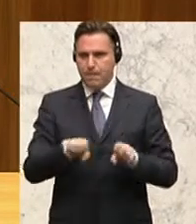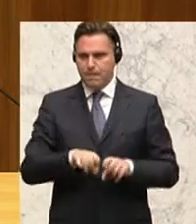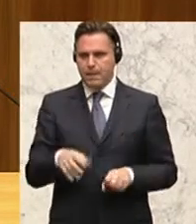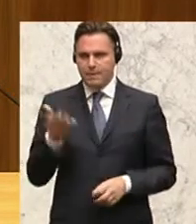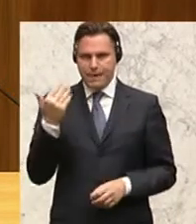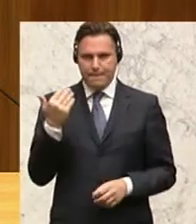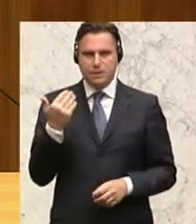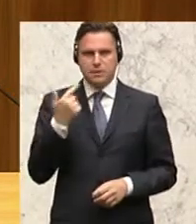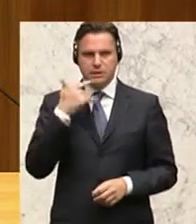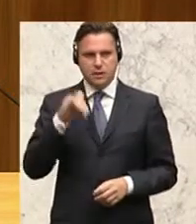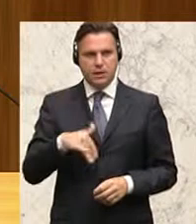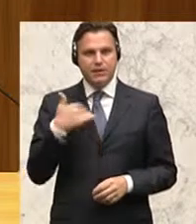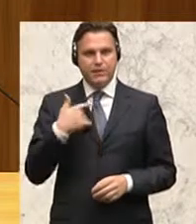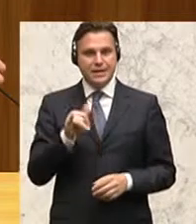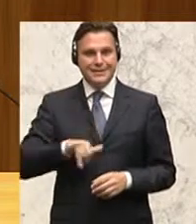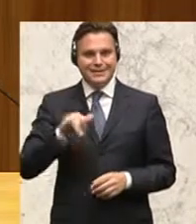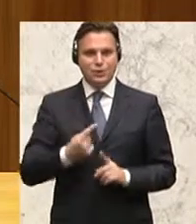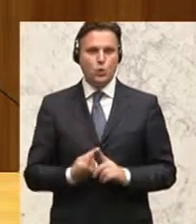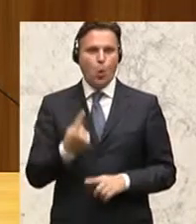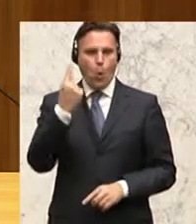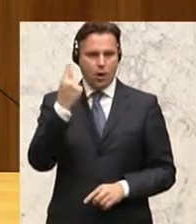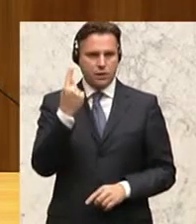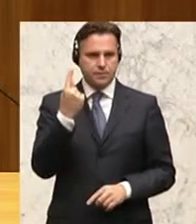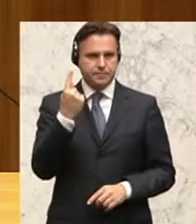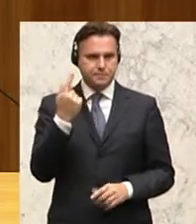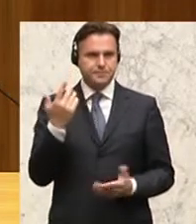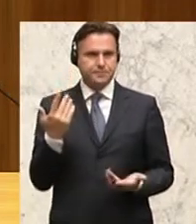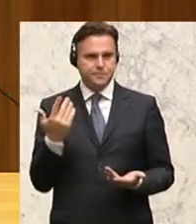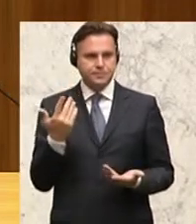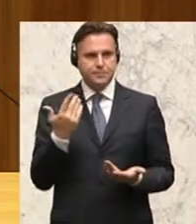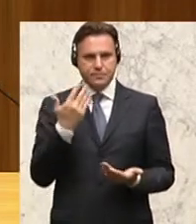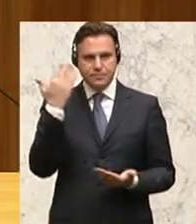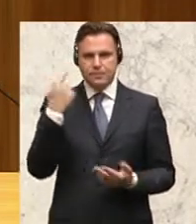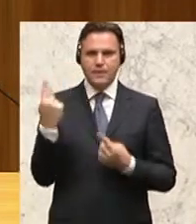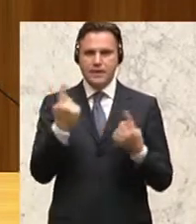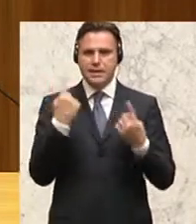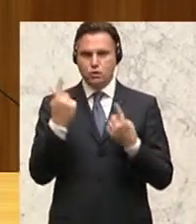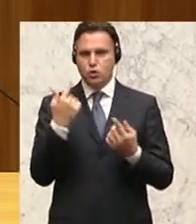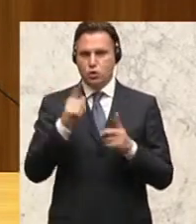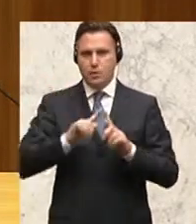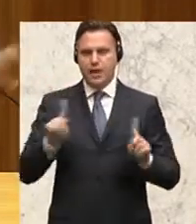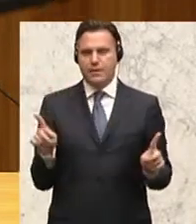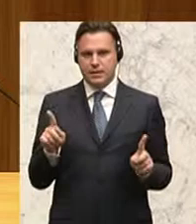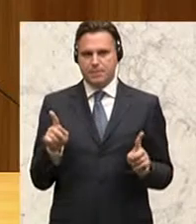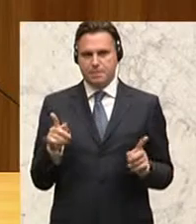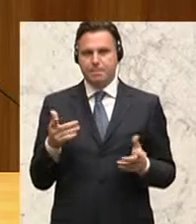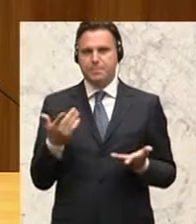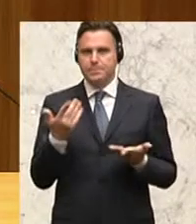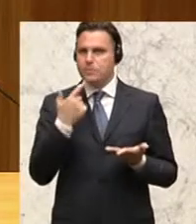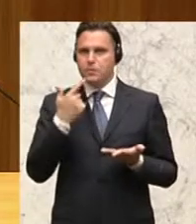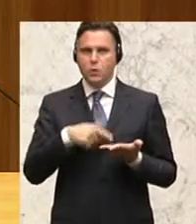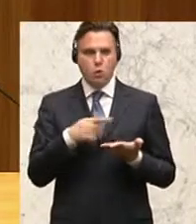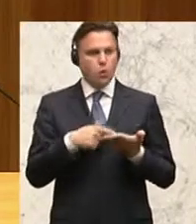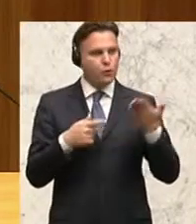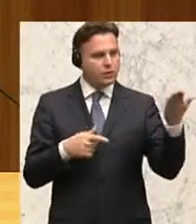hatten wir Hochzinsniveau und eine völlig andere Situation und wie es halt so oft ist, wie Sie es ja auch immer wieder